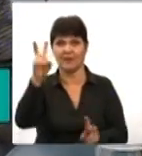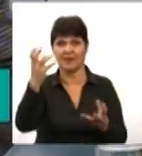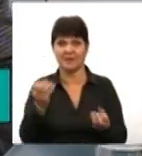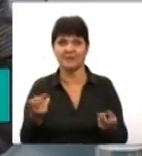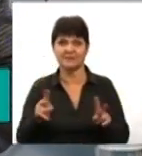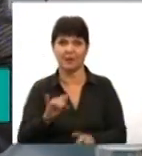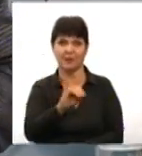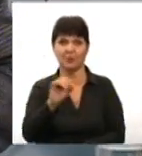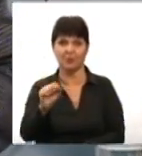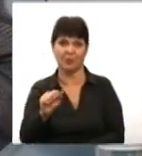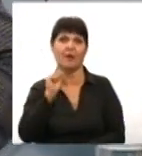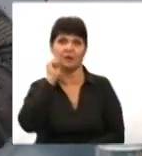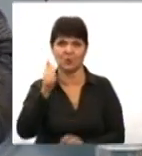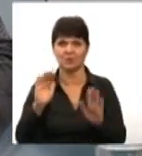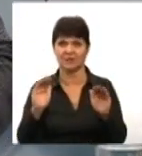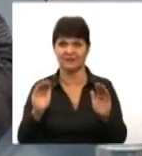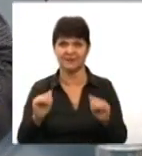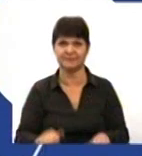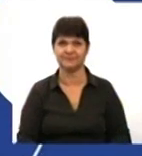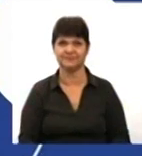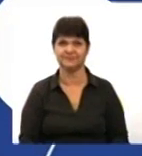Суспільному, і до наступних зустрічей в ефірі.